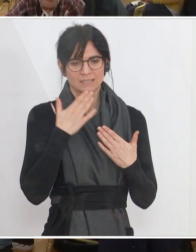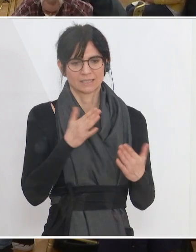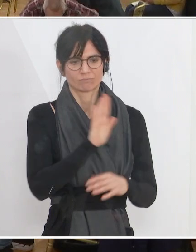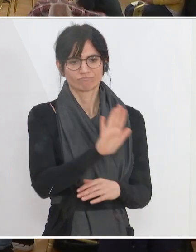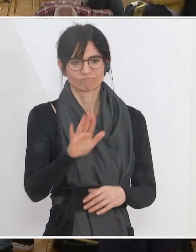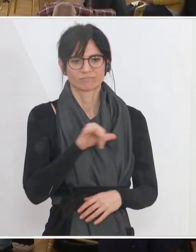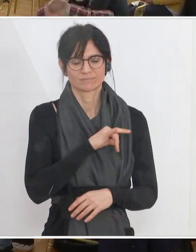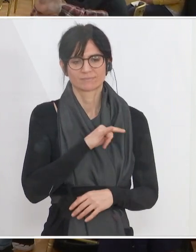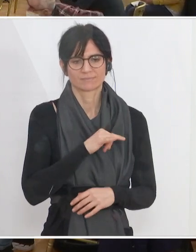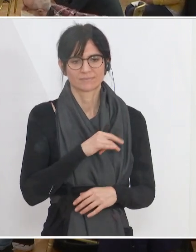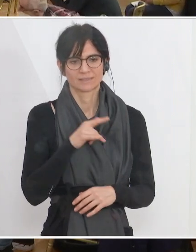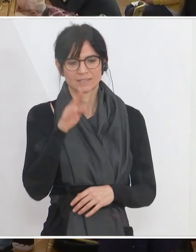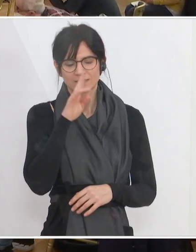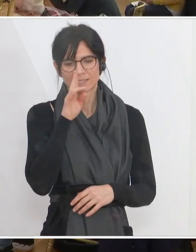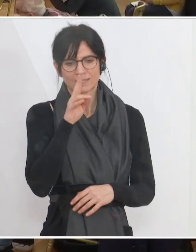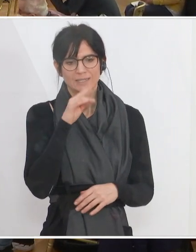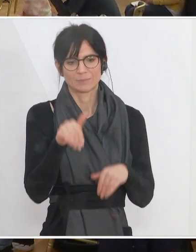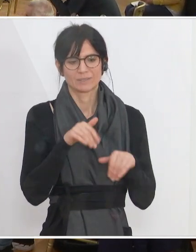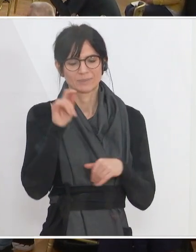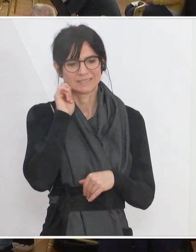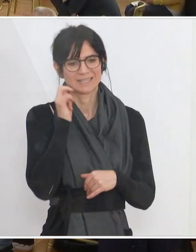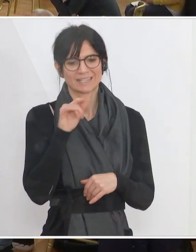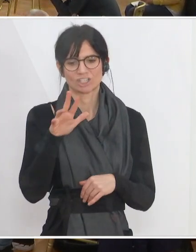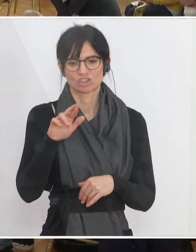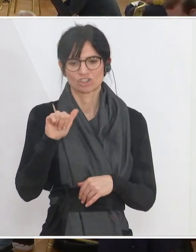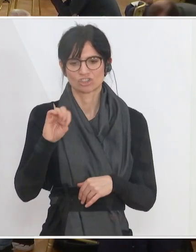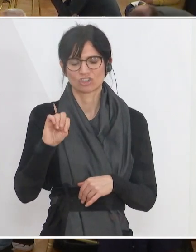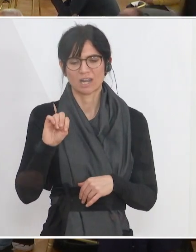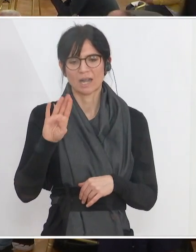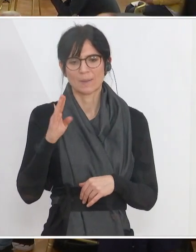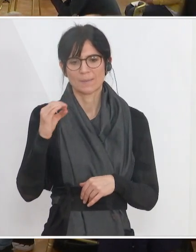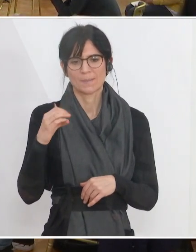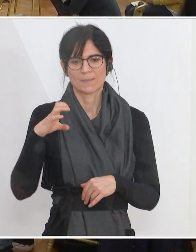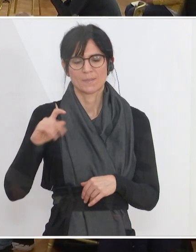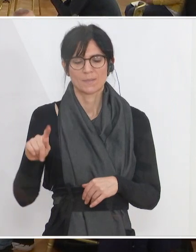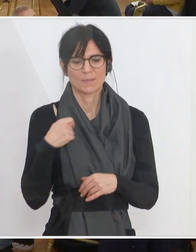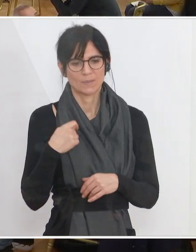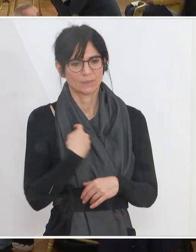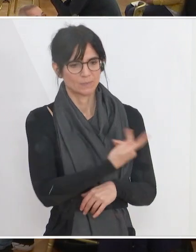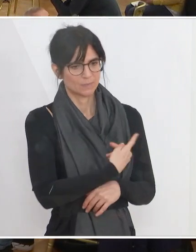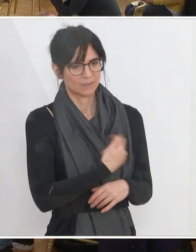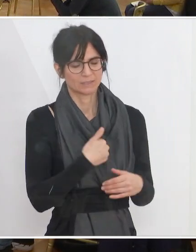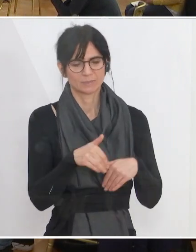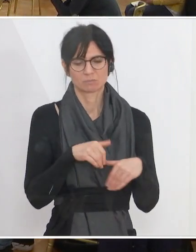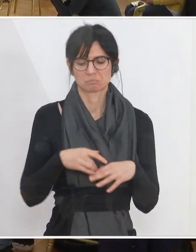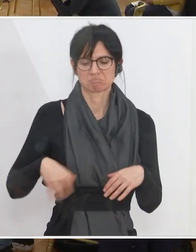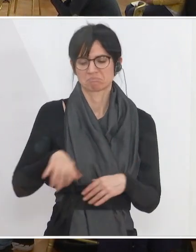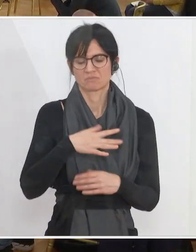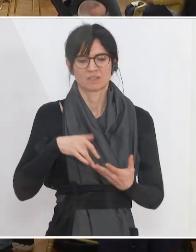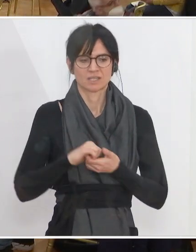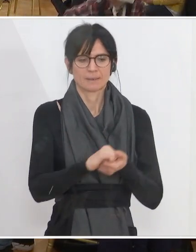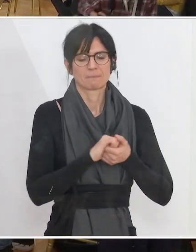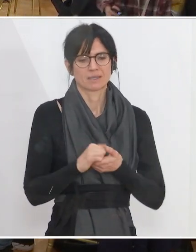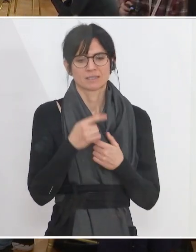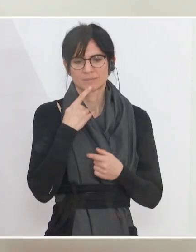Ihr Interesse, liebe Ministerin Schramböck, liebe Minister Blümel und Kocher. Ich glaube, uns allen gemeinsam ist bewusst, wir sind immer noch in einer